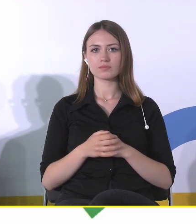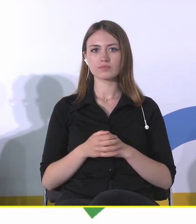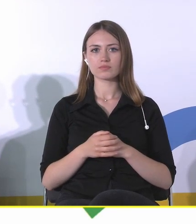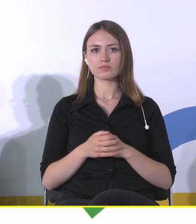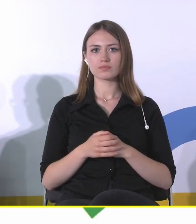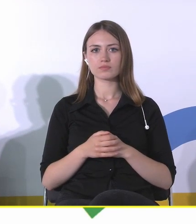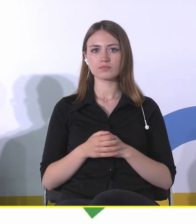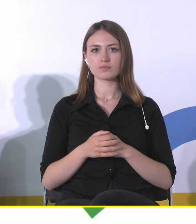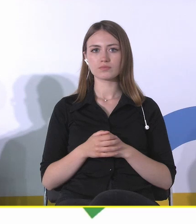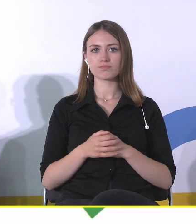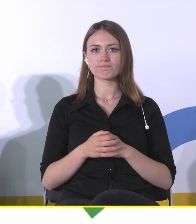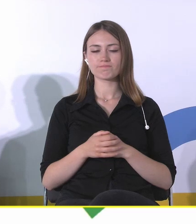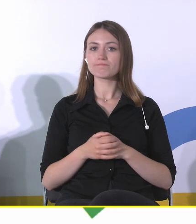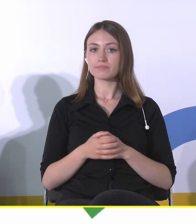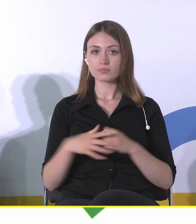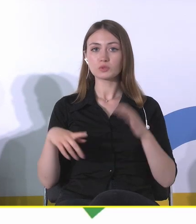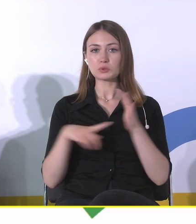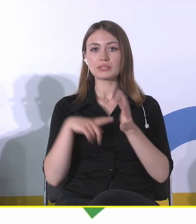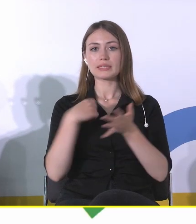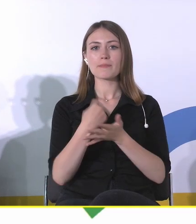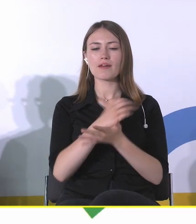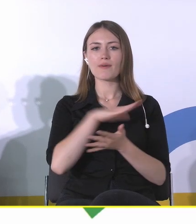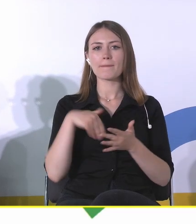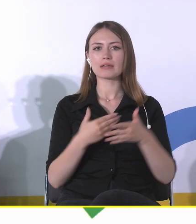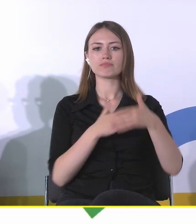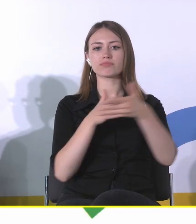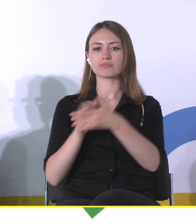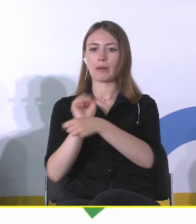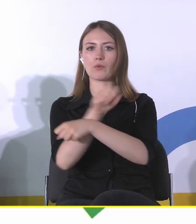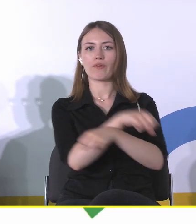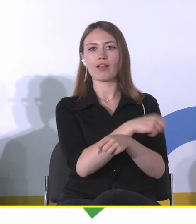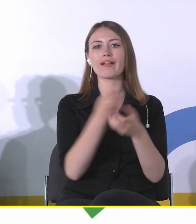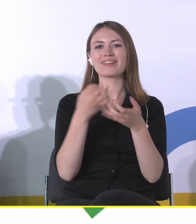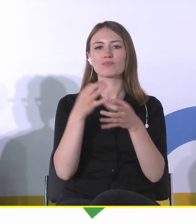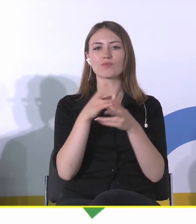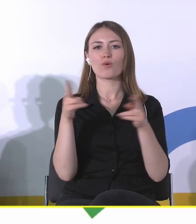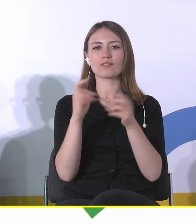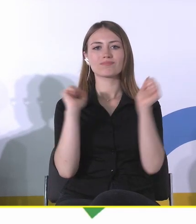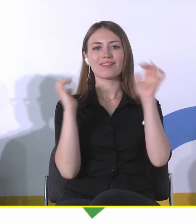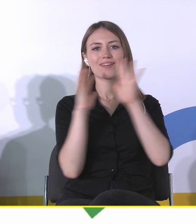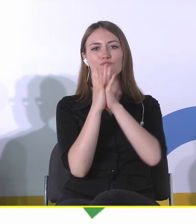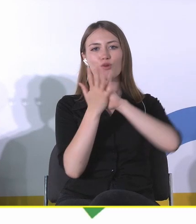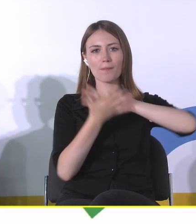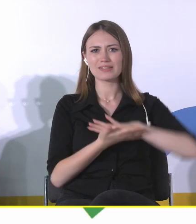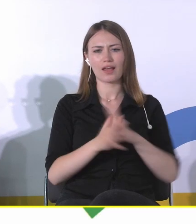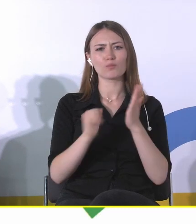Jeżeli chodzi o przełamywanie barier w procesie transformacji to musiałbym się zastanowić jakim